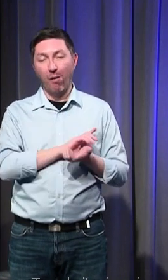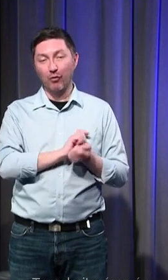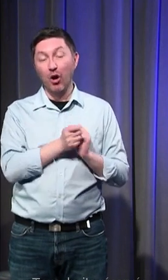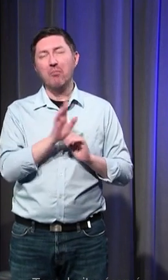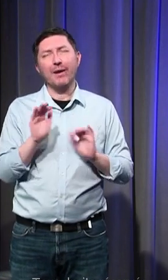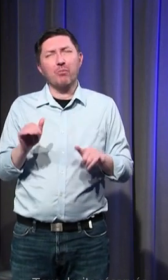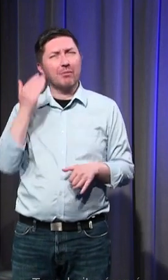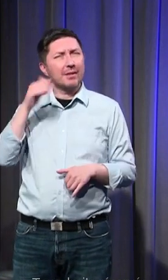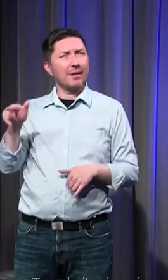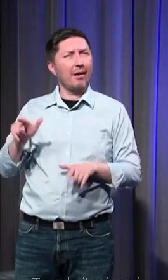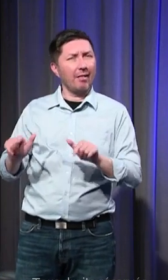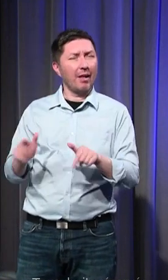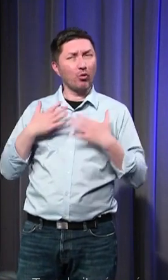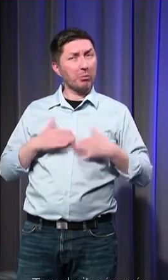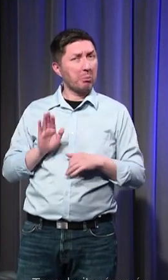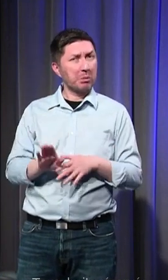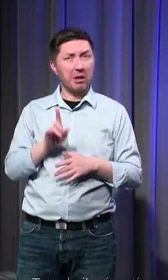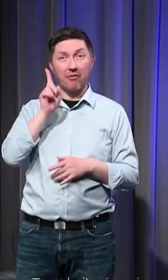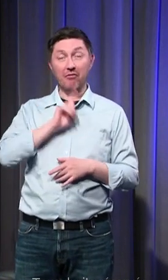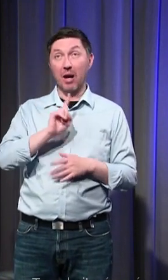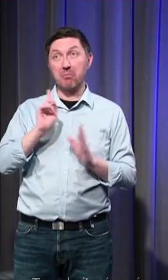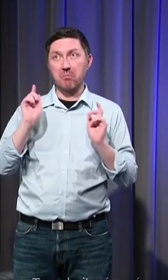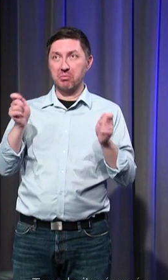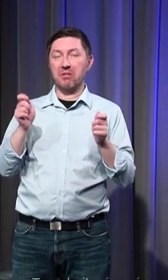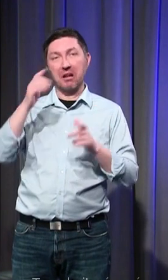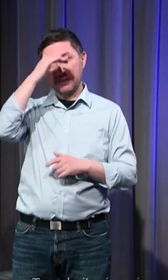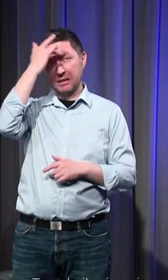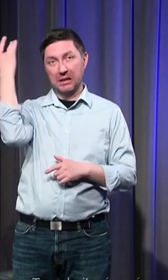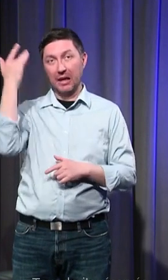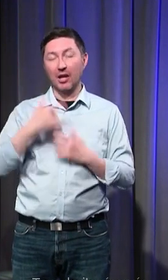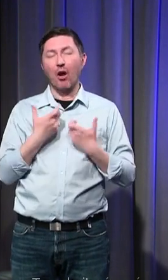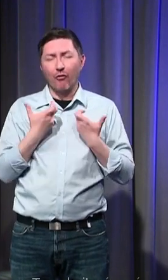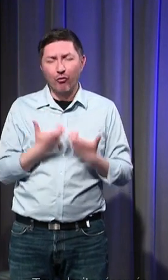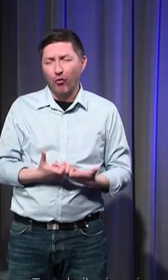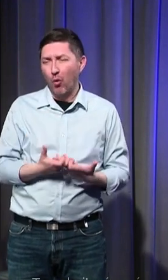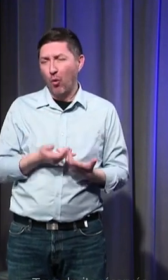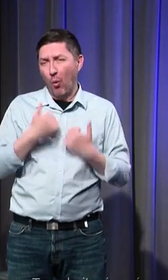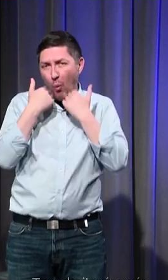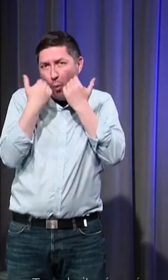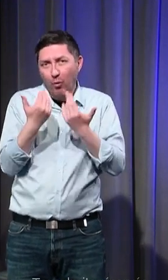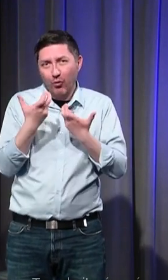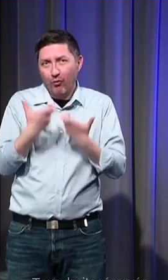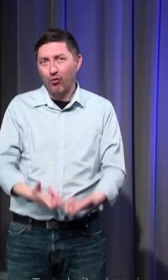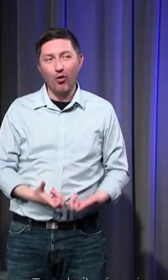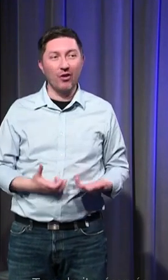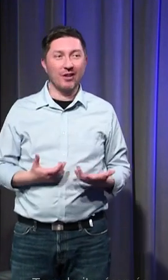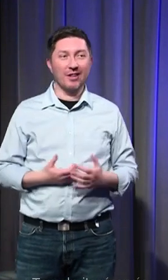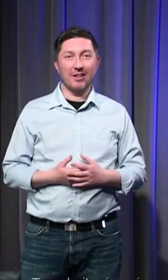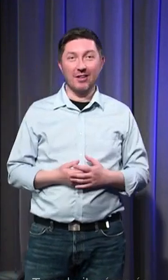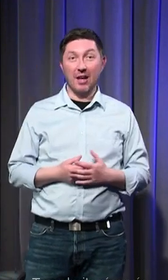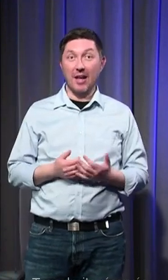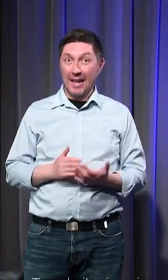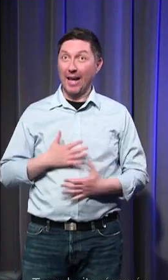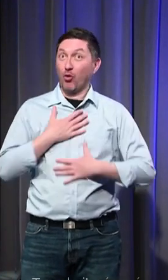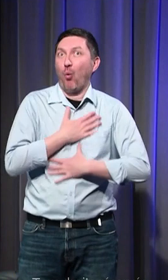de femmes réputées saintes qui recherchent l'humiliation qui recherchent la honte et qui le font dans la joie